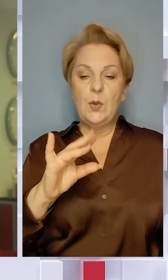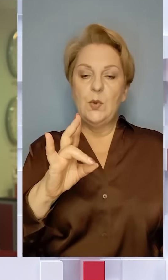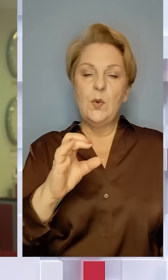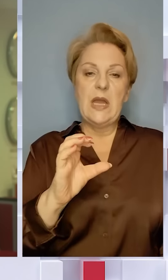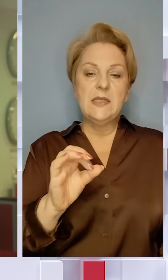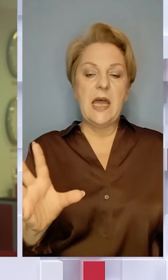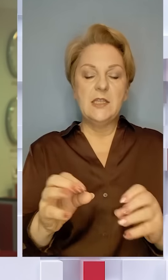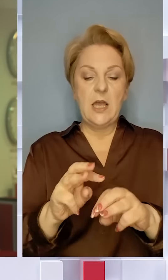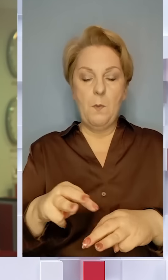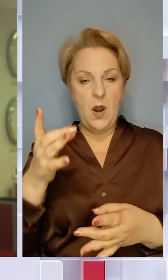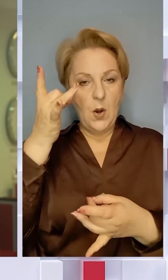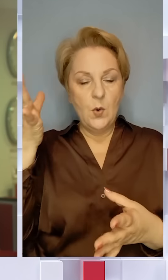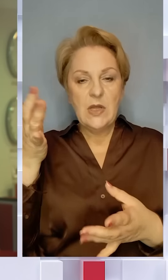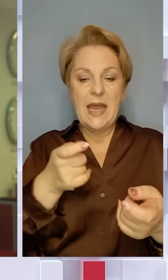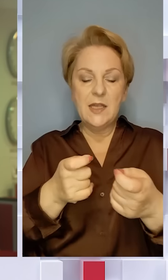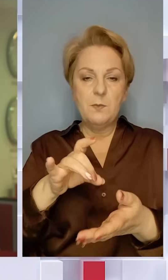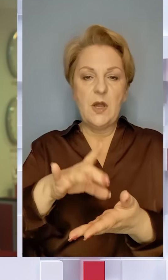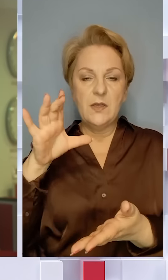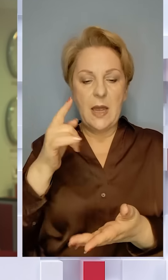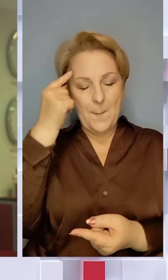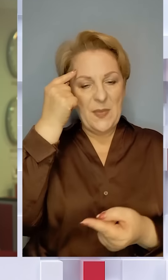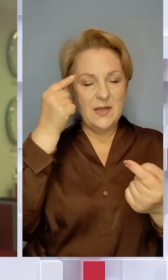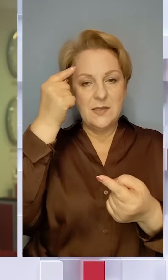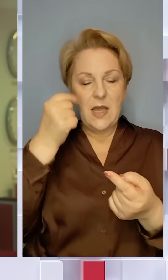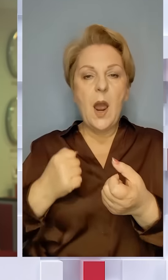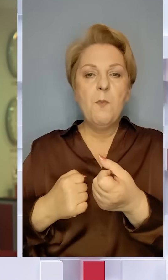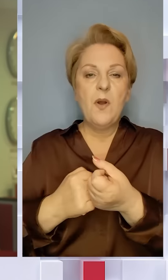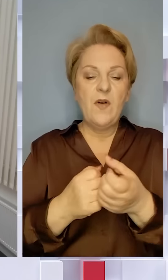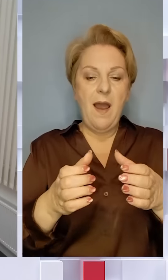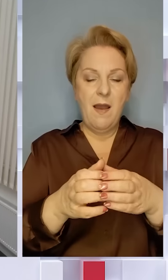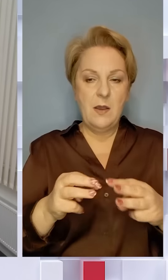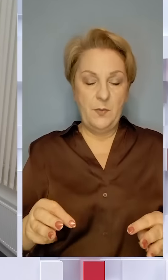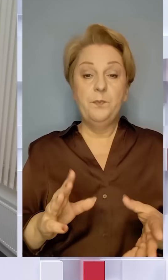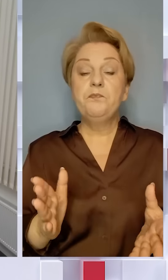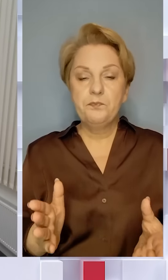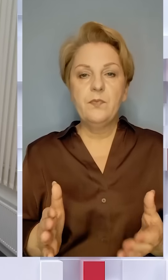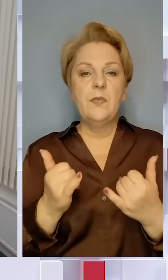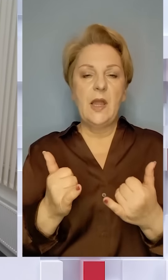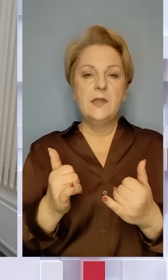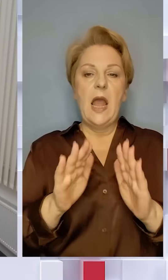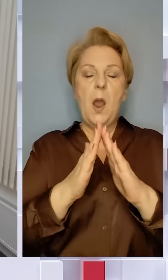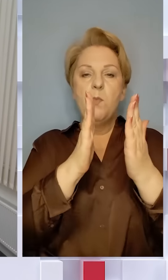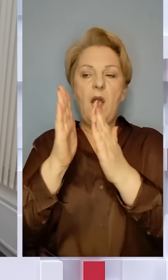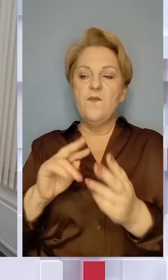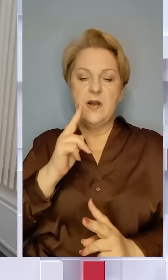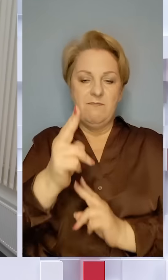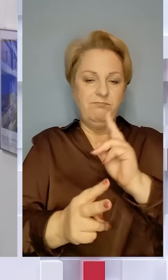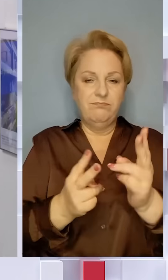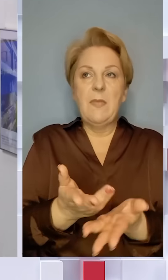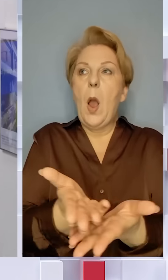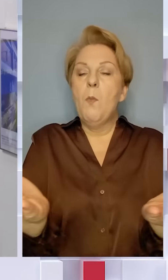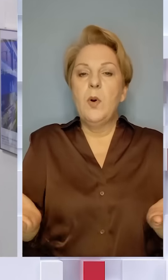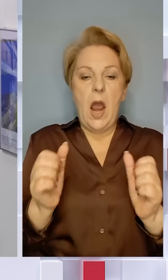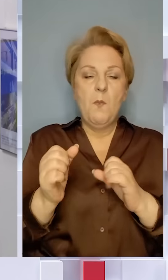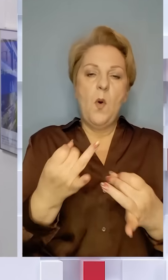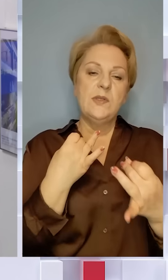спільно з Міністерством культури та Координаційним центром психологічної підтримки Кабміну. Отже, тепер бібліотеки трансформують у простір, де